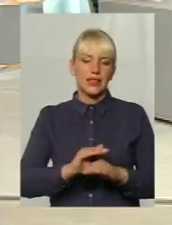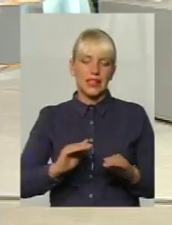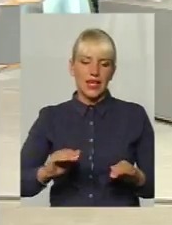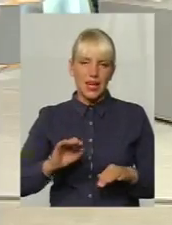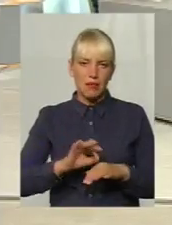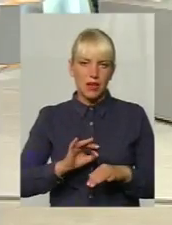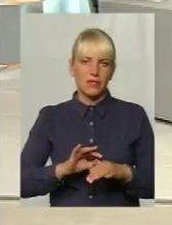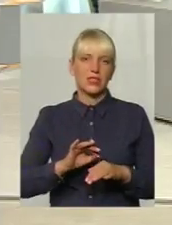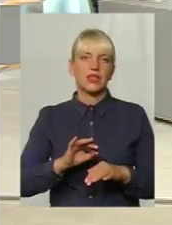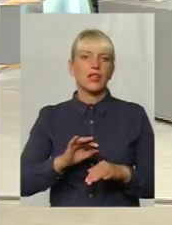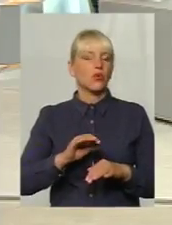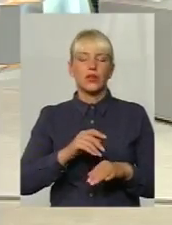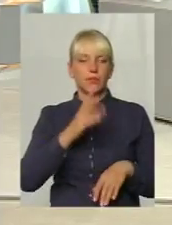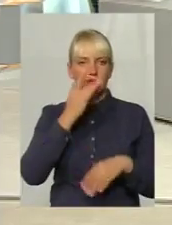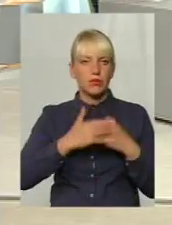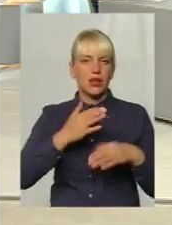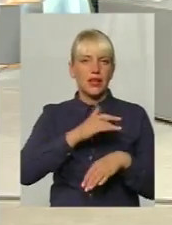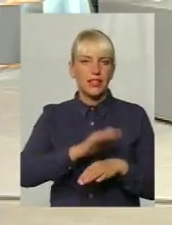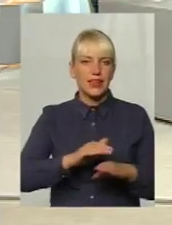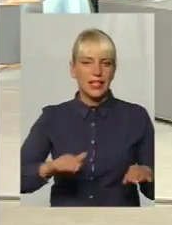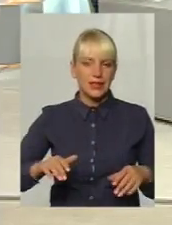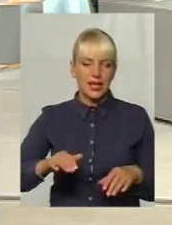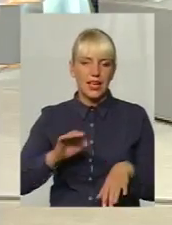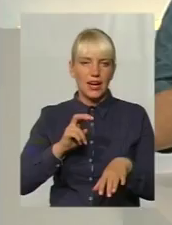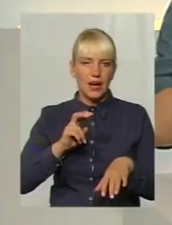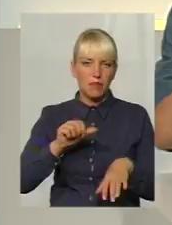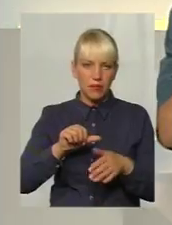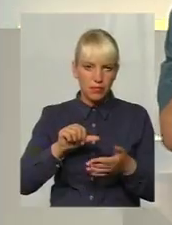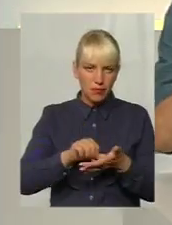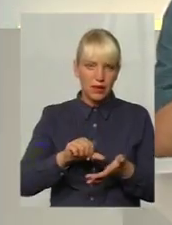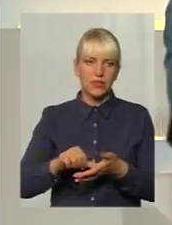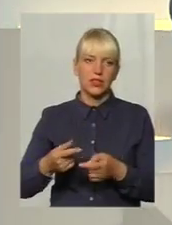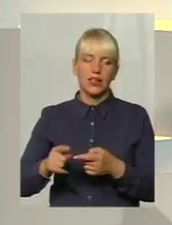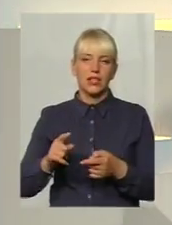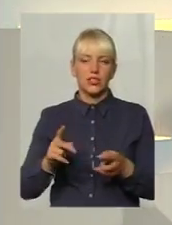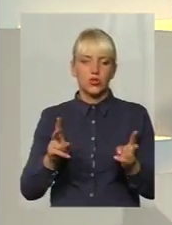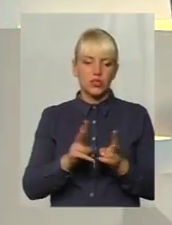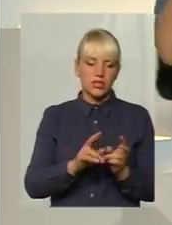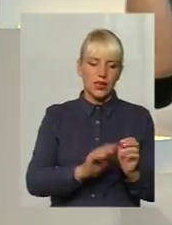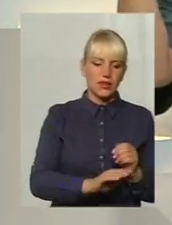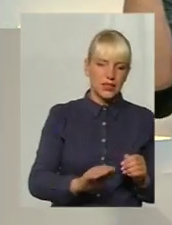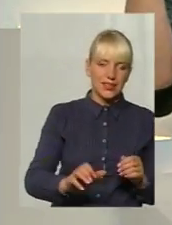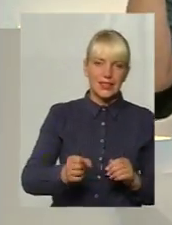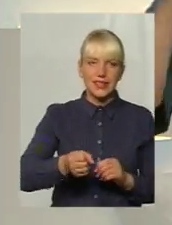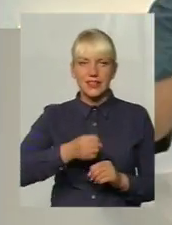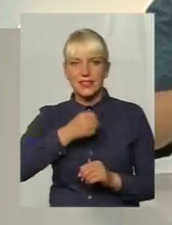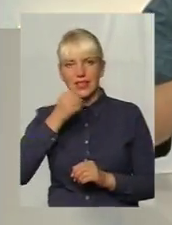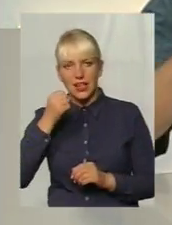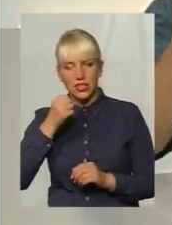разом, в поліклініках є. І стикаються ці різні покоління. Від маленьких до найстарших.